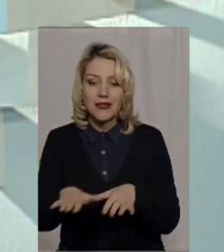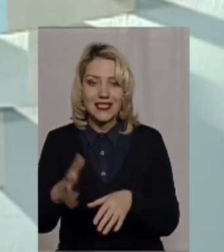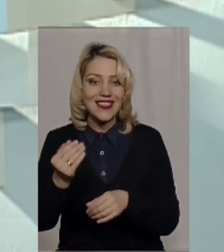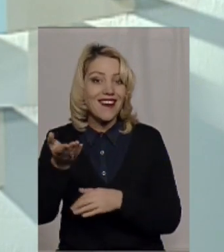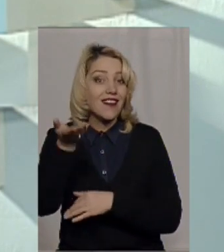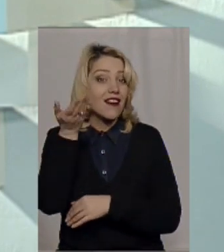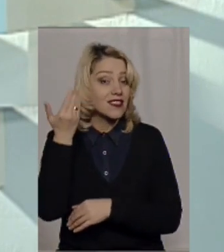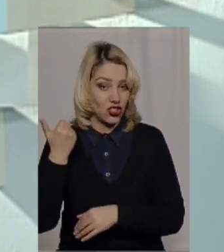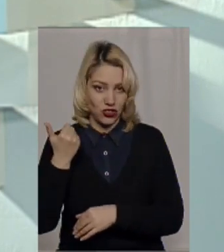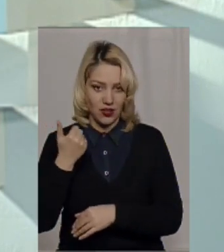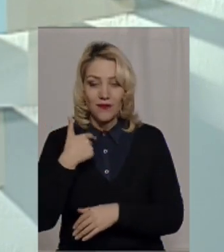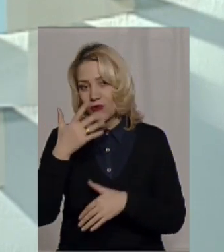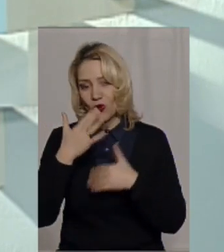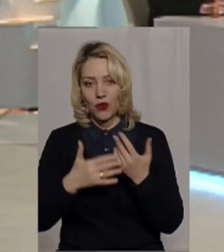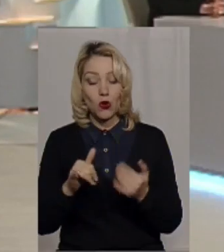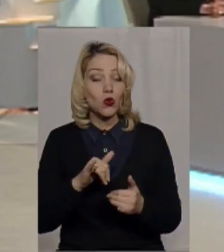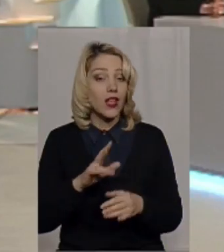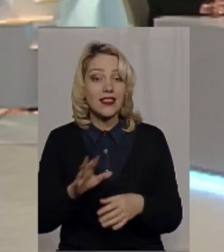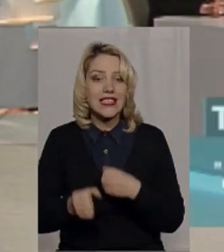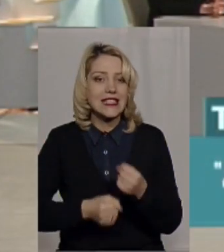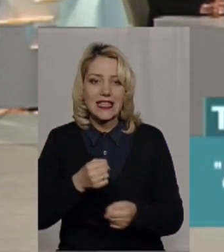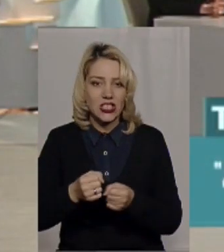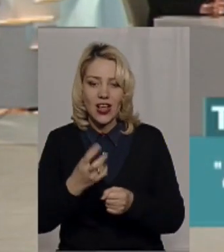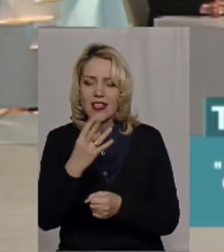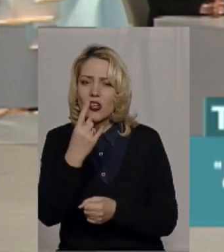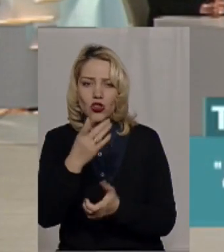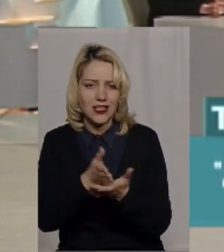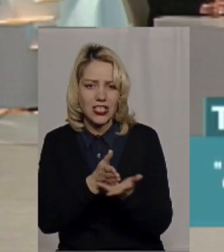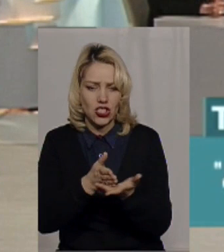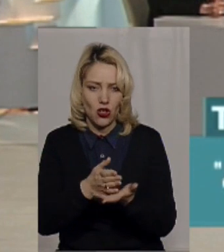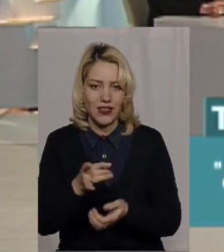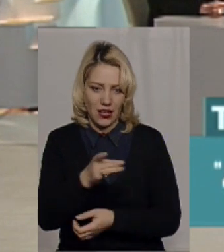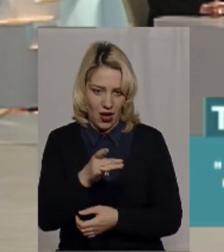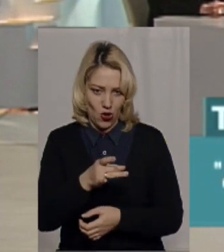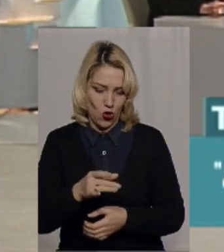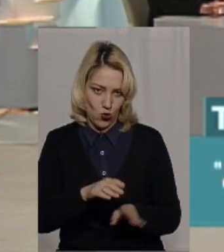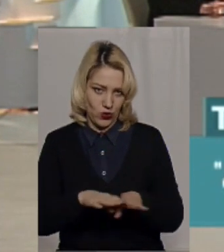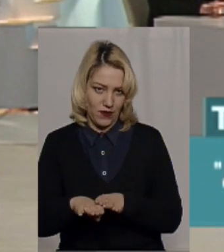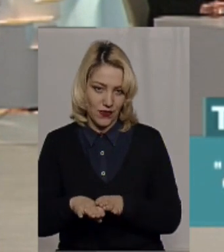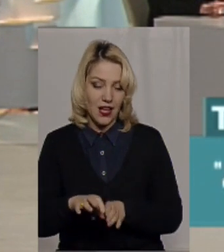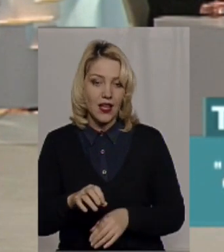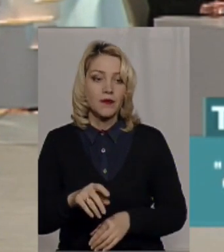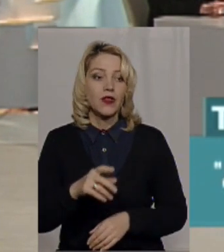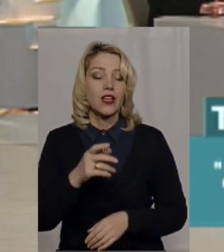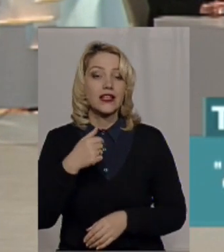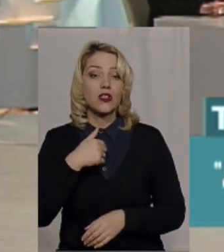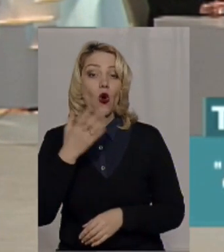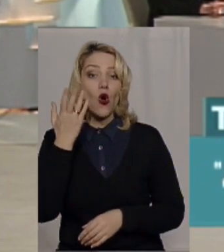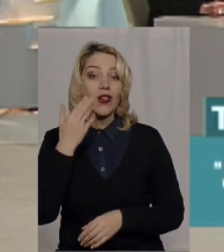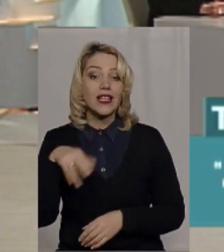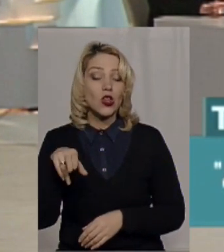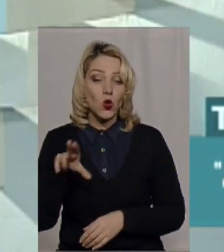де куди раніше, ну вибачте, куди не заїжджала машина чиновника районного рівня, я не говорю обласного. Коли до